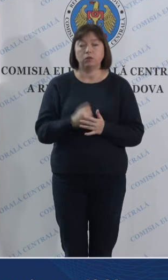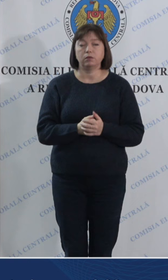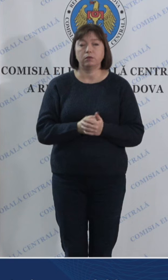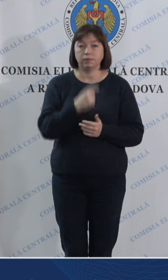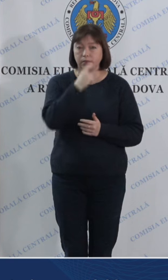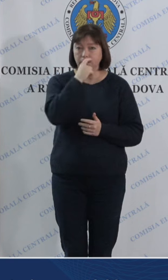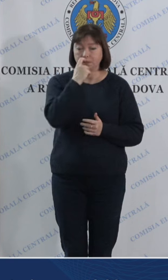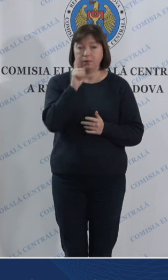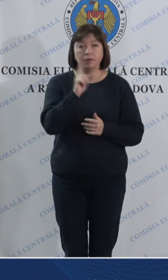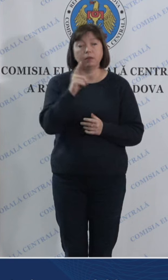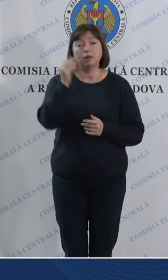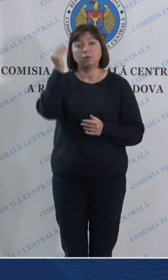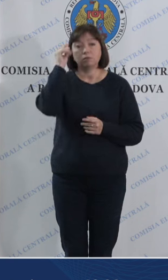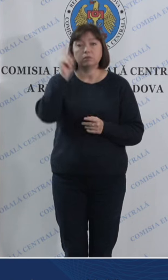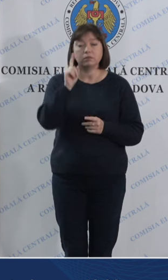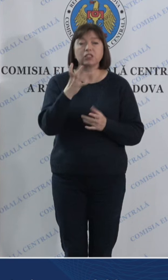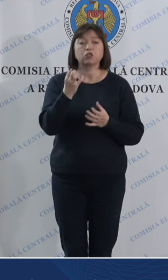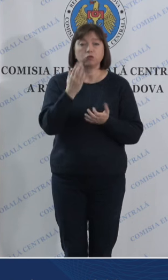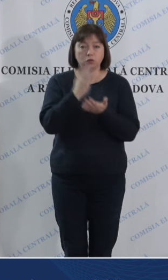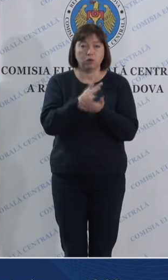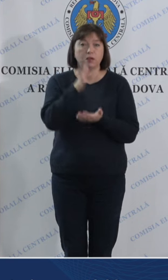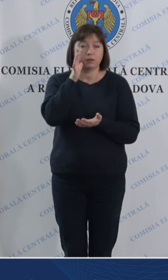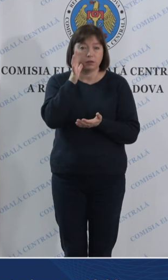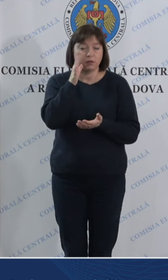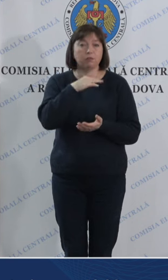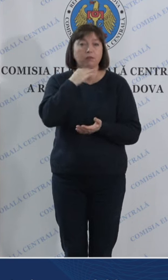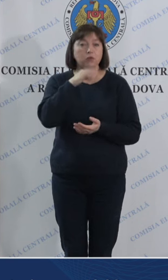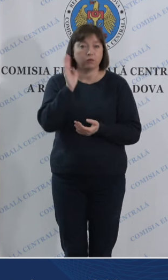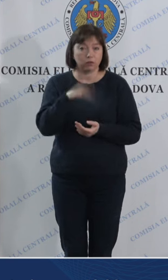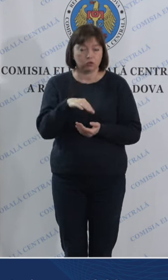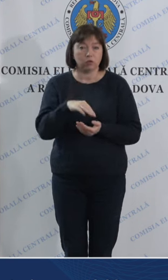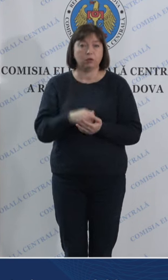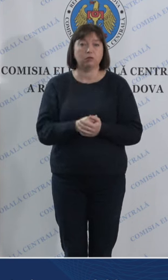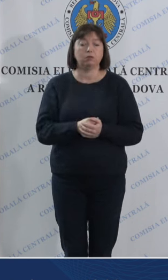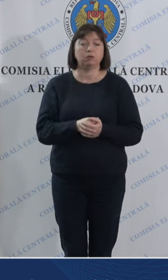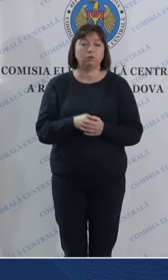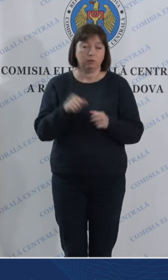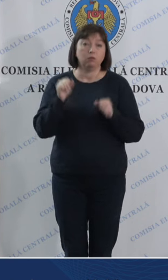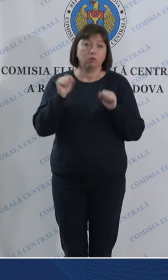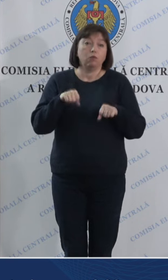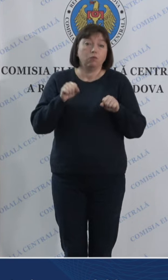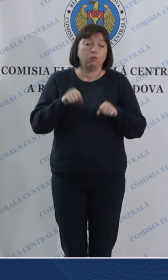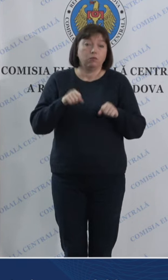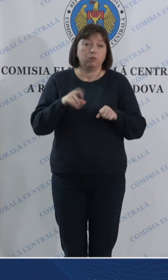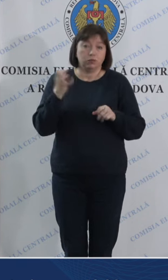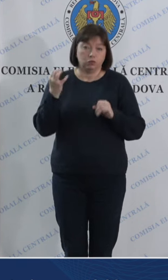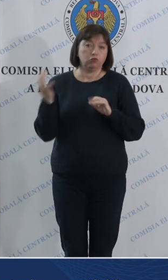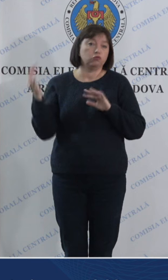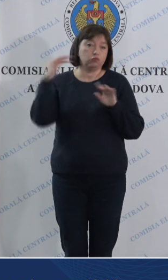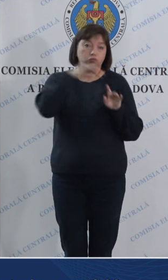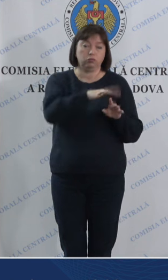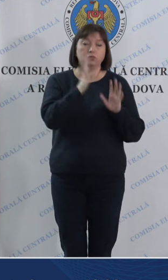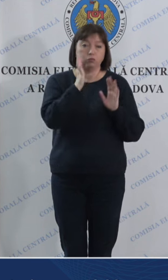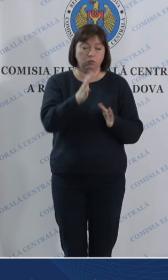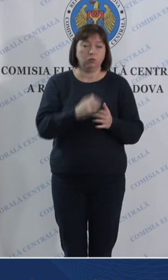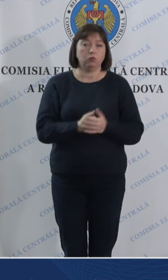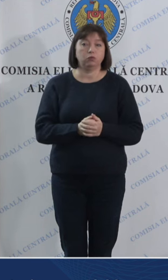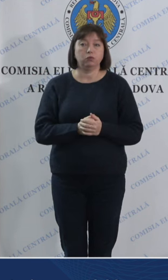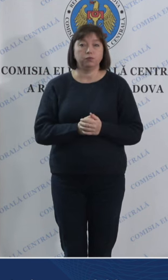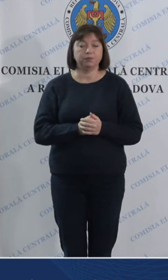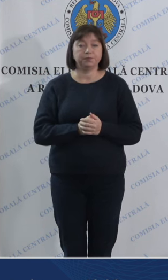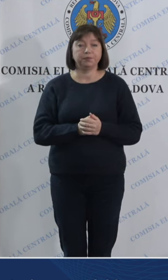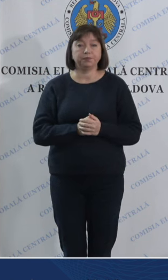având în vedere că mai avem timp suficient probabil și se vor mobiliza și alegătorii din